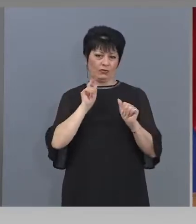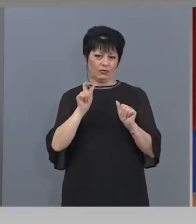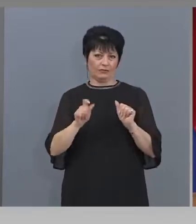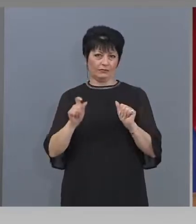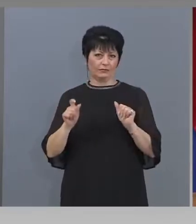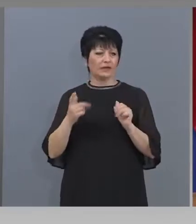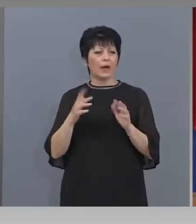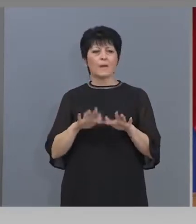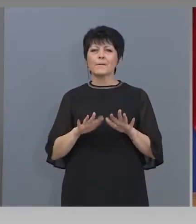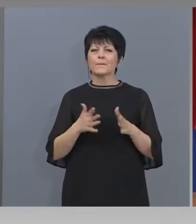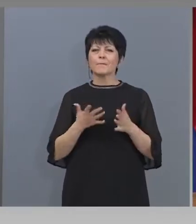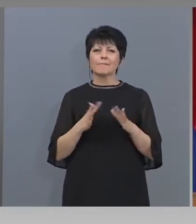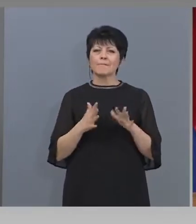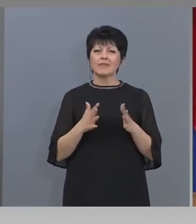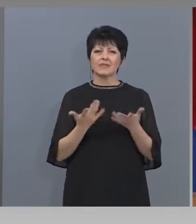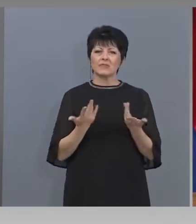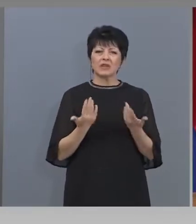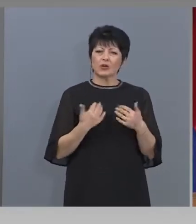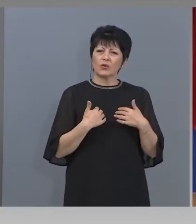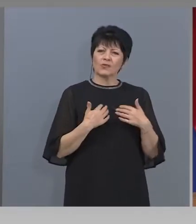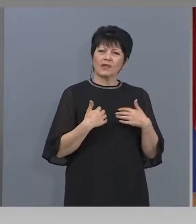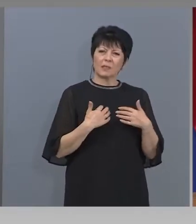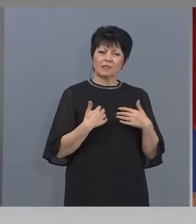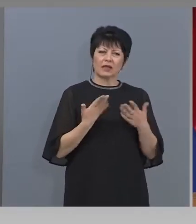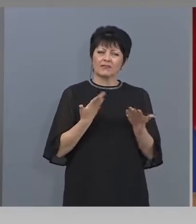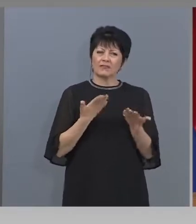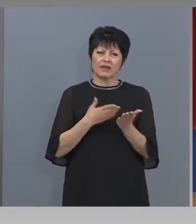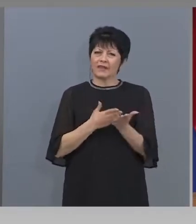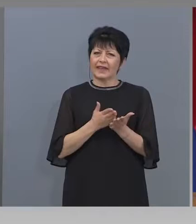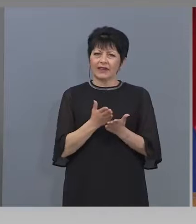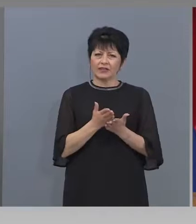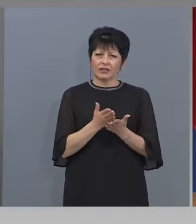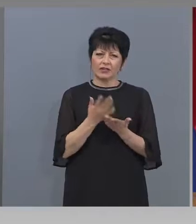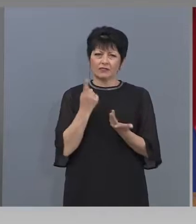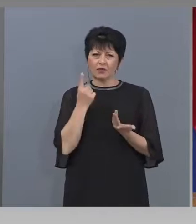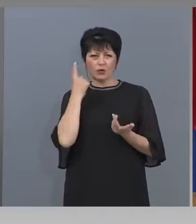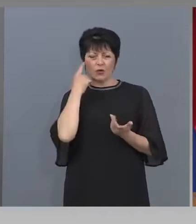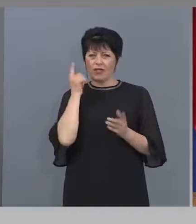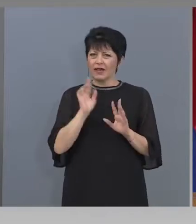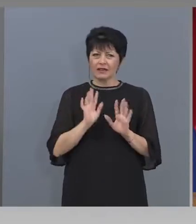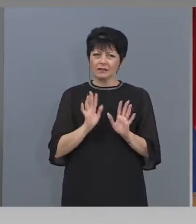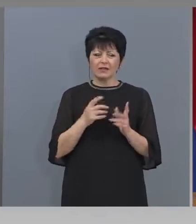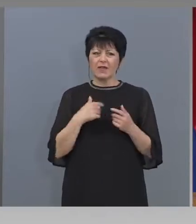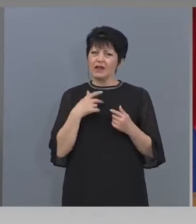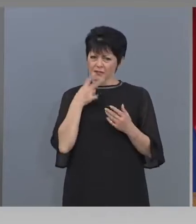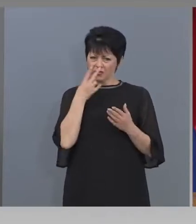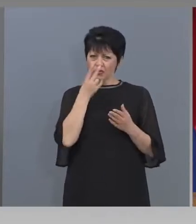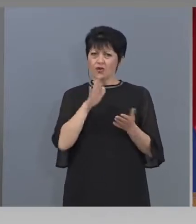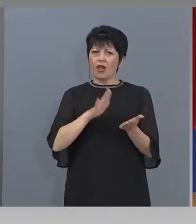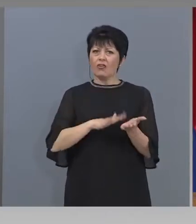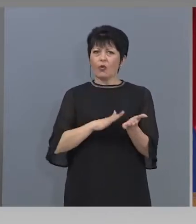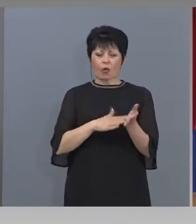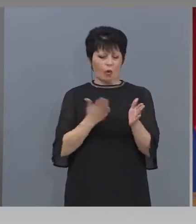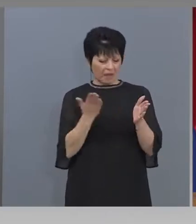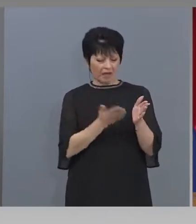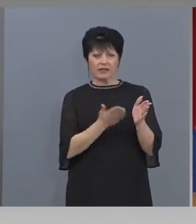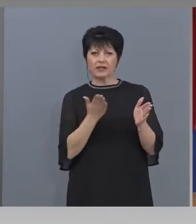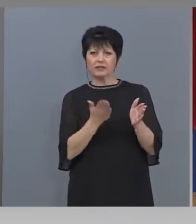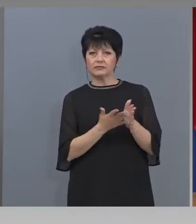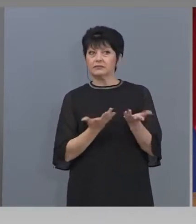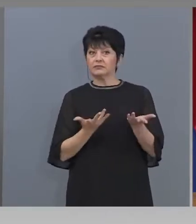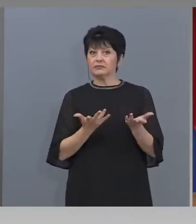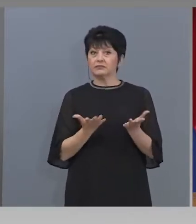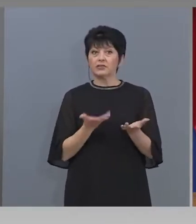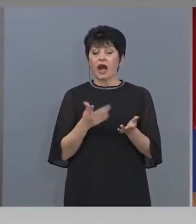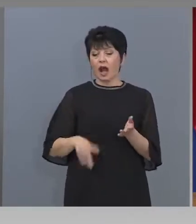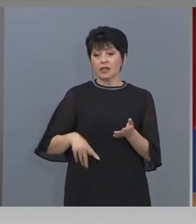по някакъв за мен парадоксален начин, защото аз съм гледал документите и е изплатено на всички обещетения